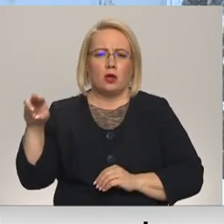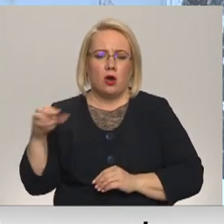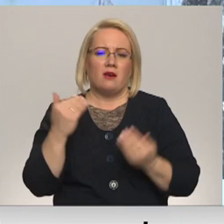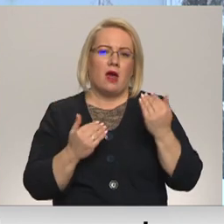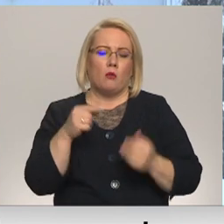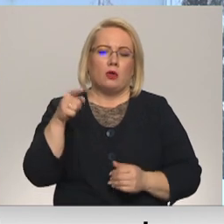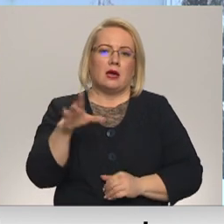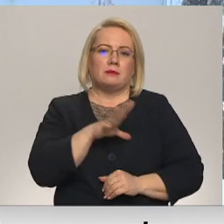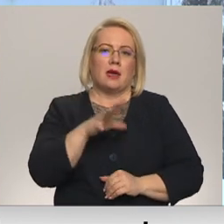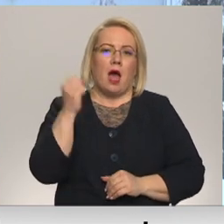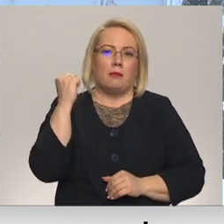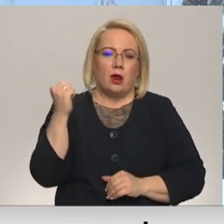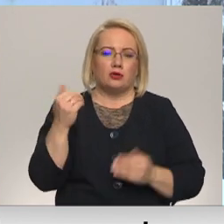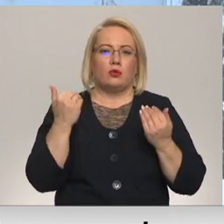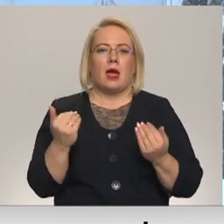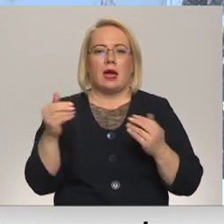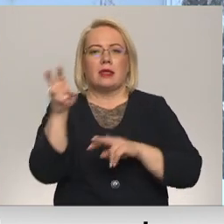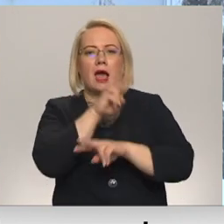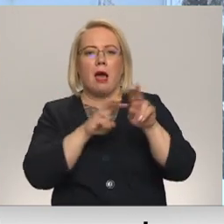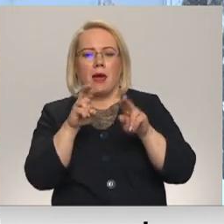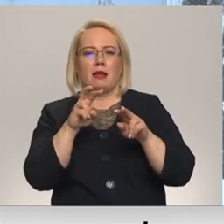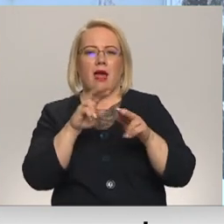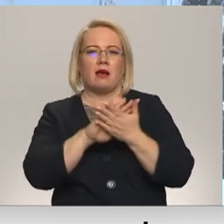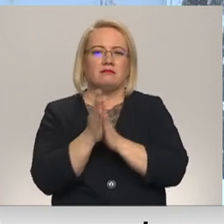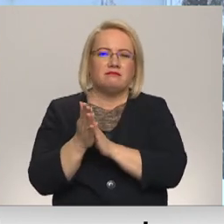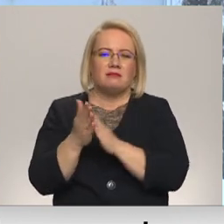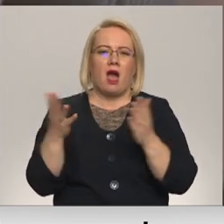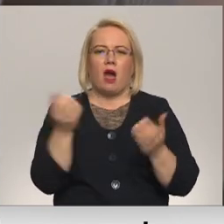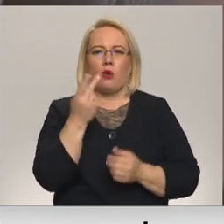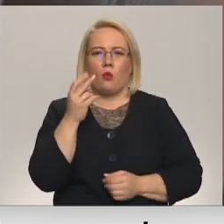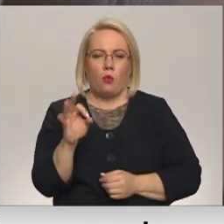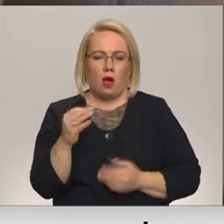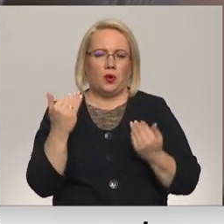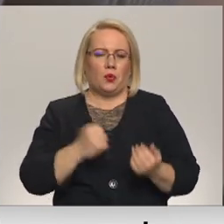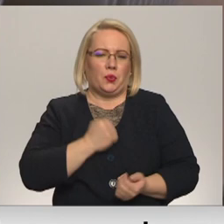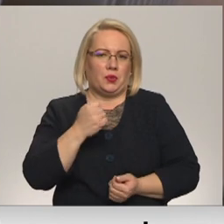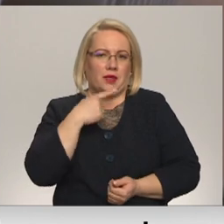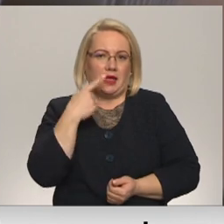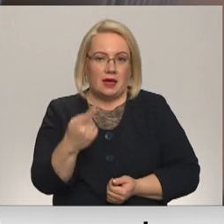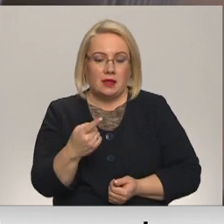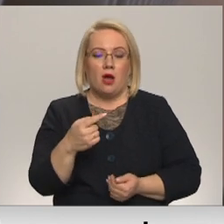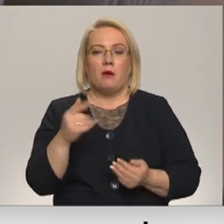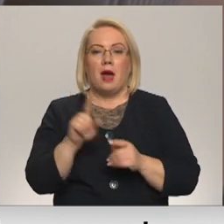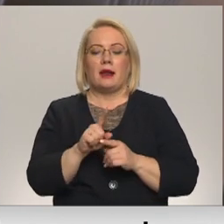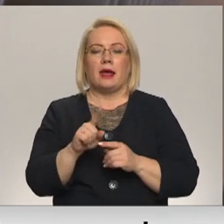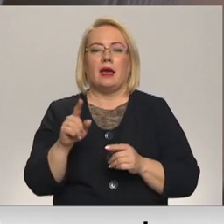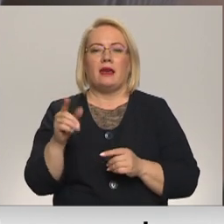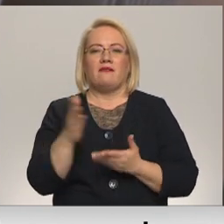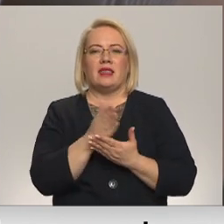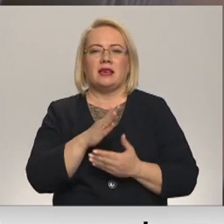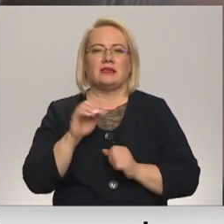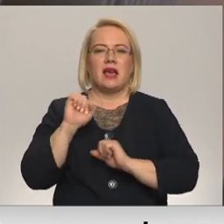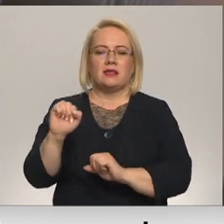ir bijis apdraudēts un tāpēc atkal jāmekla jaunu sabiedotie vai kā, grūti to šobrīd spriesti. Arī vides aizsardzības un reģionālās attīstības